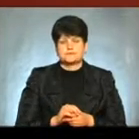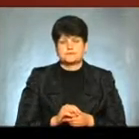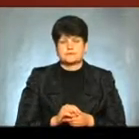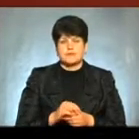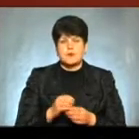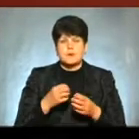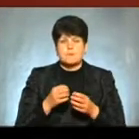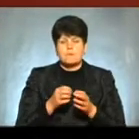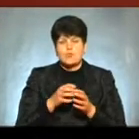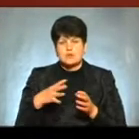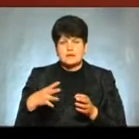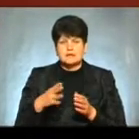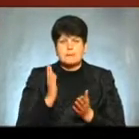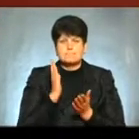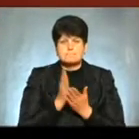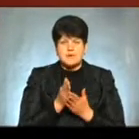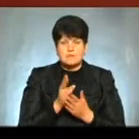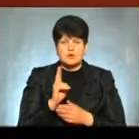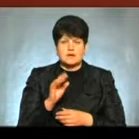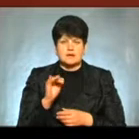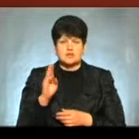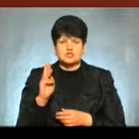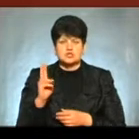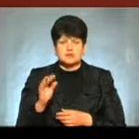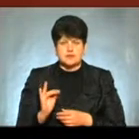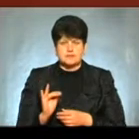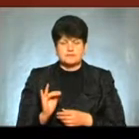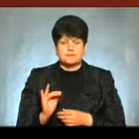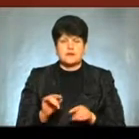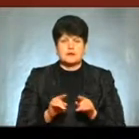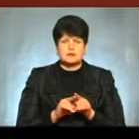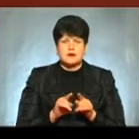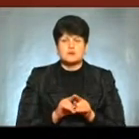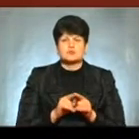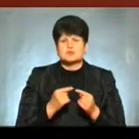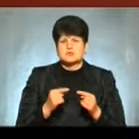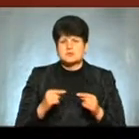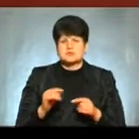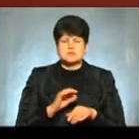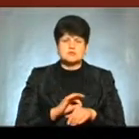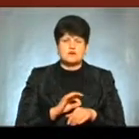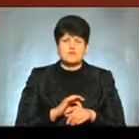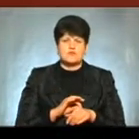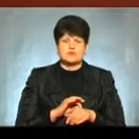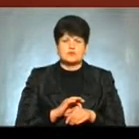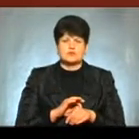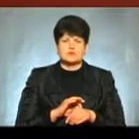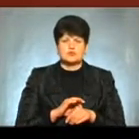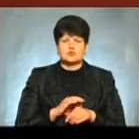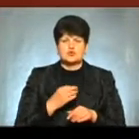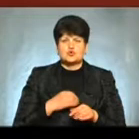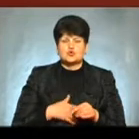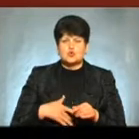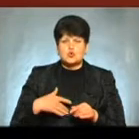прямої кишки Власне, належать також різні захворювання шлунково-кишкового